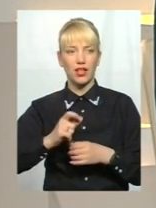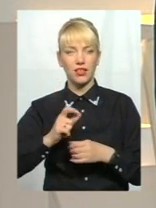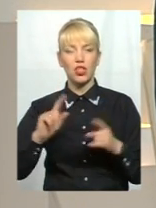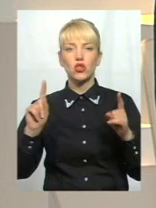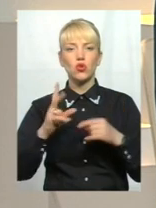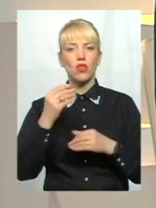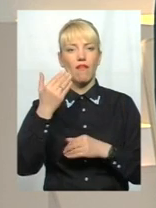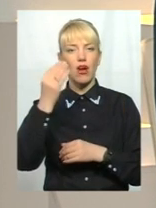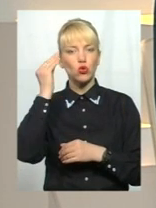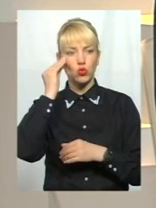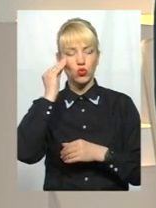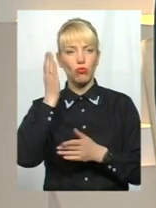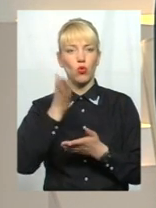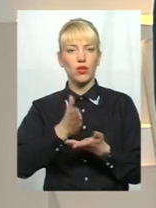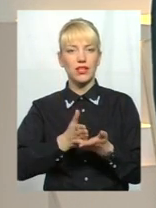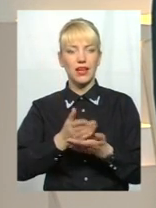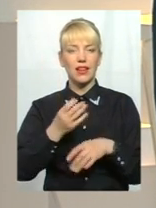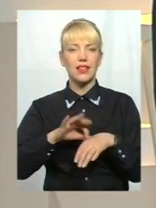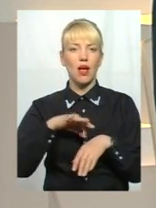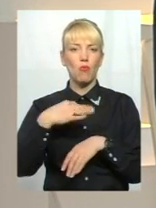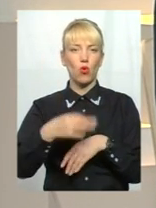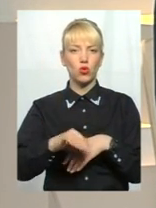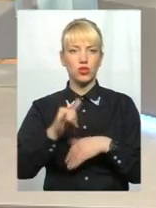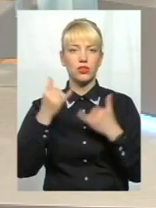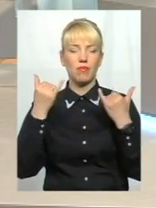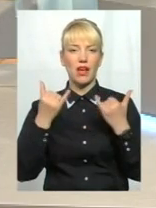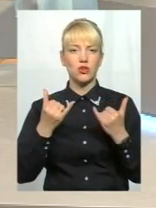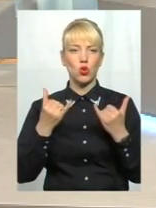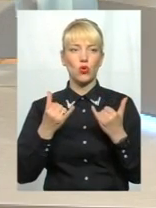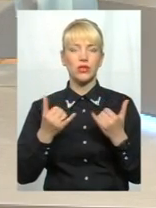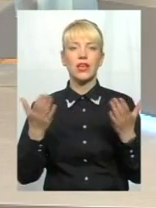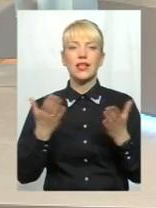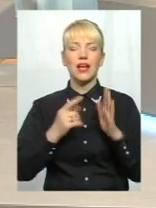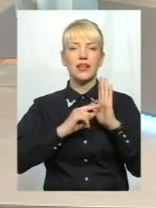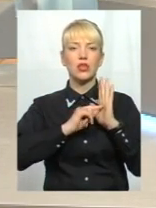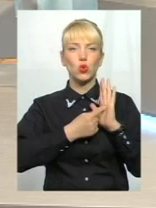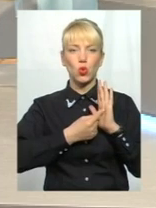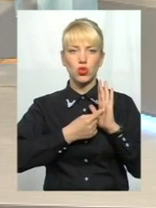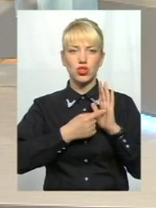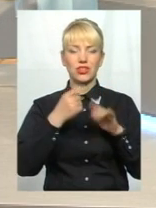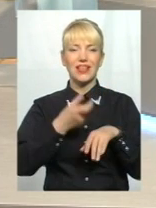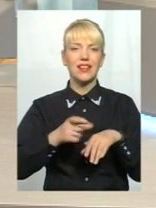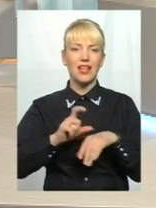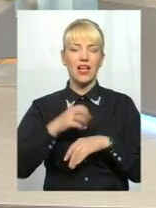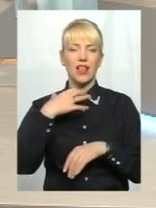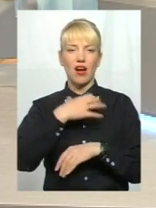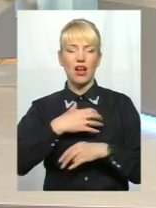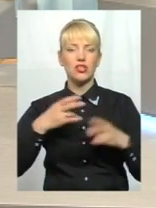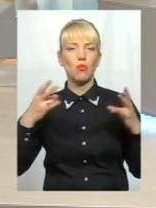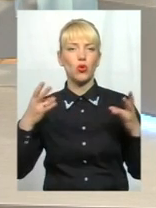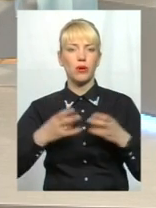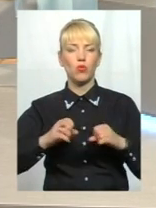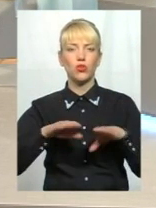що, на вашу думку, є найболючішим на сьогодні? Які точки найнагальніше потребують